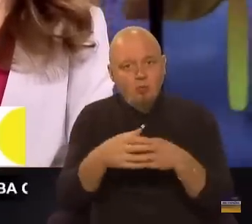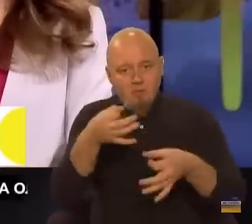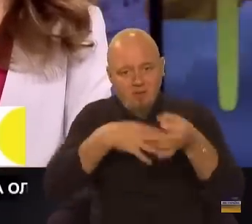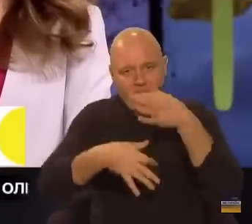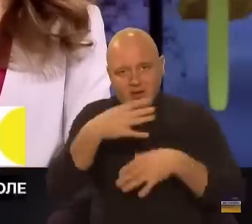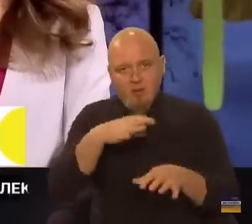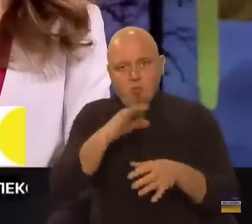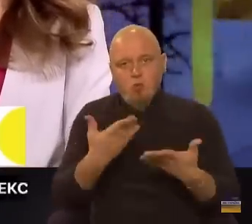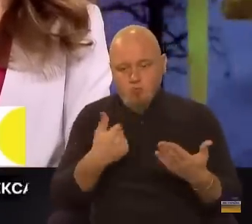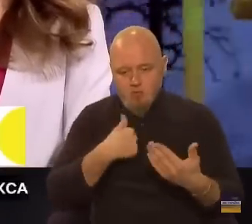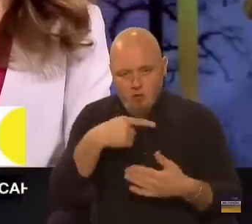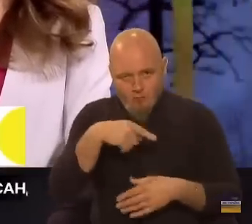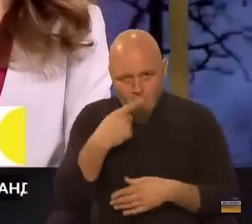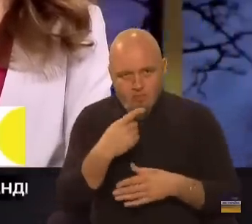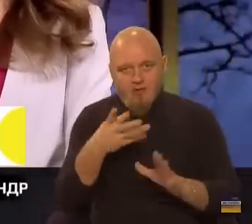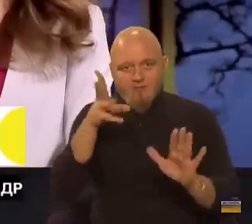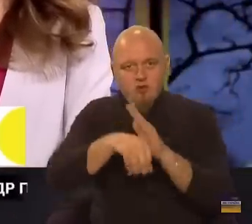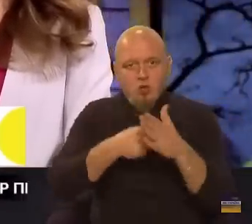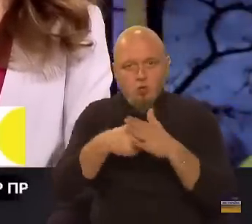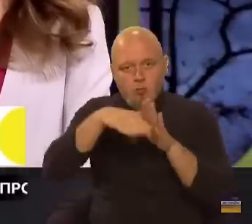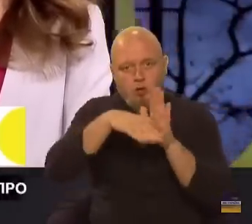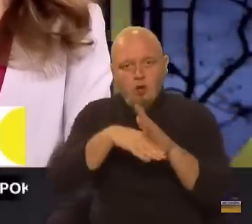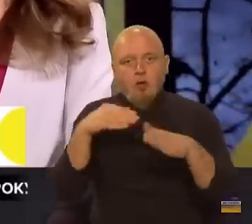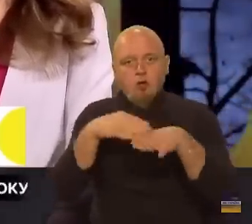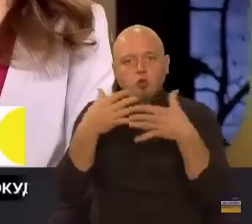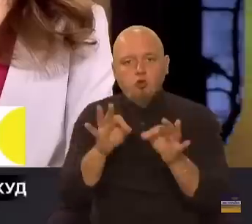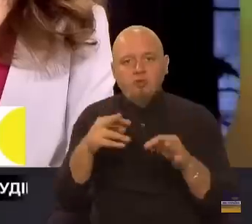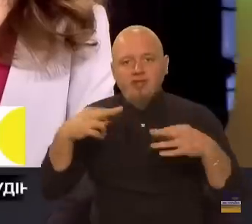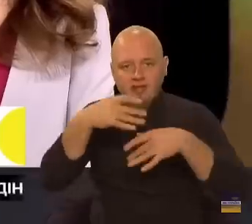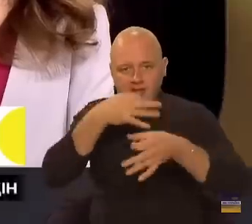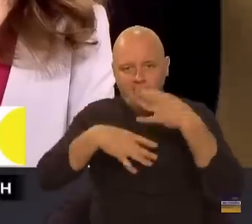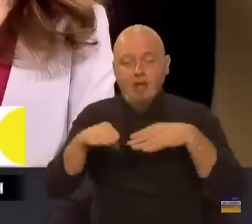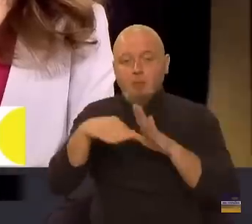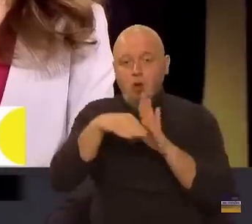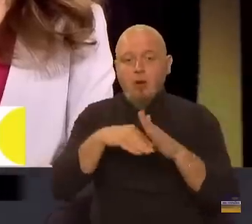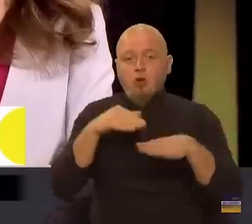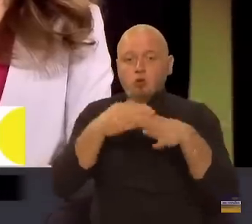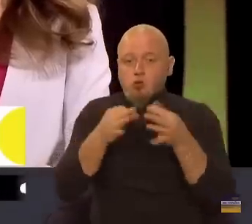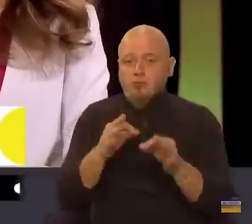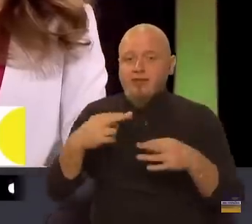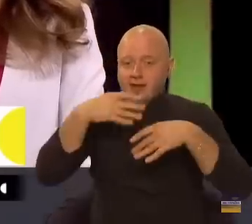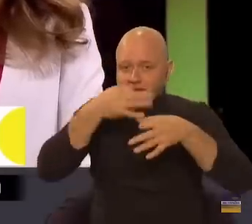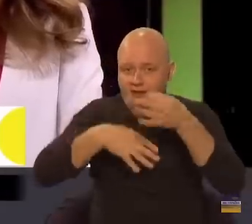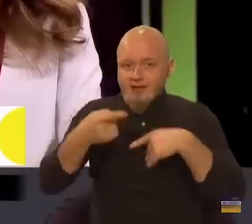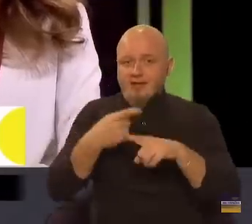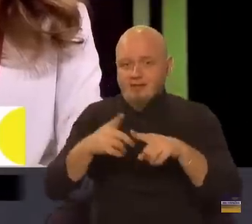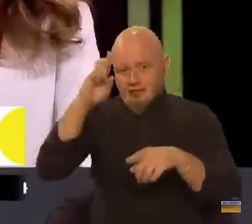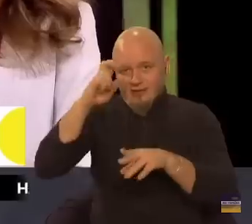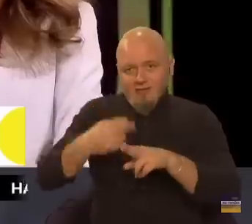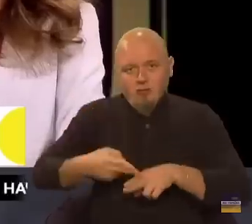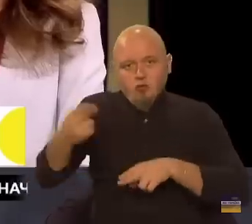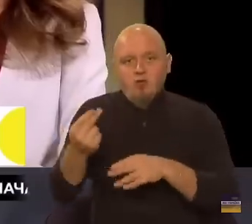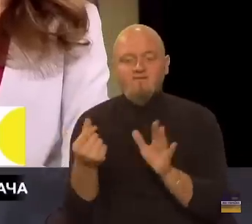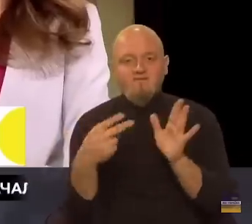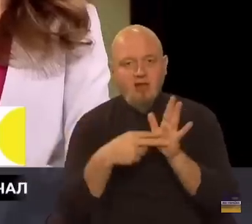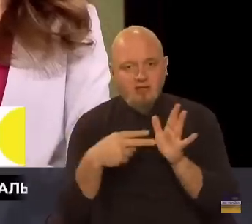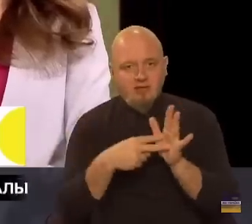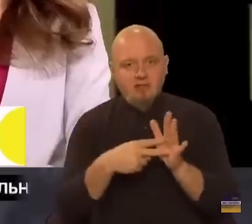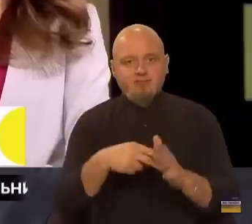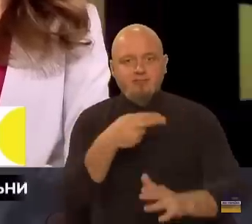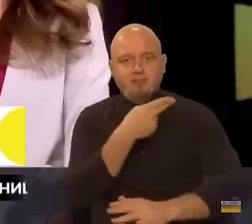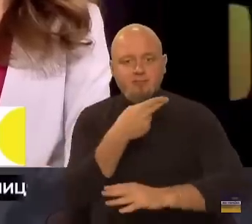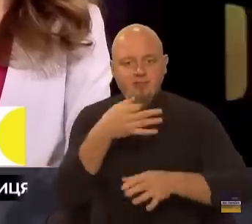препаратів, про яку ми говоримо, війшла до програми «Доступні ліки». Програма «Доступні ліки» – це держава, відшкодовує вартість